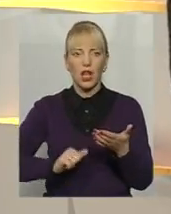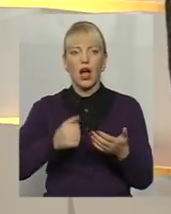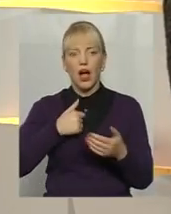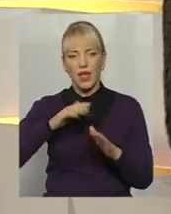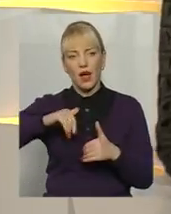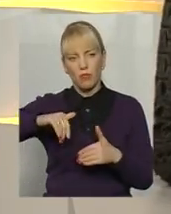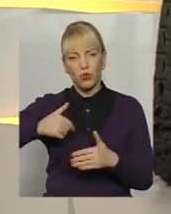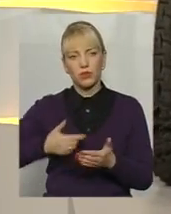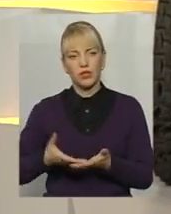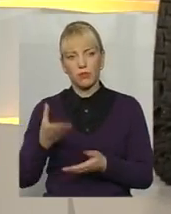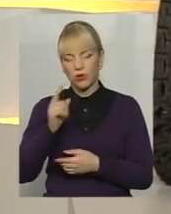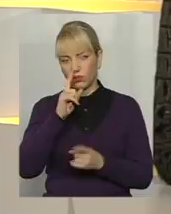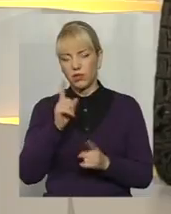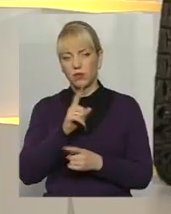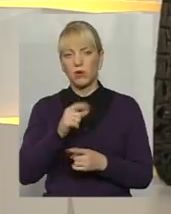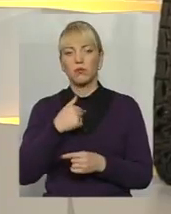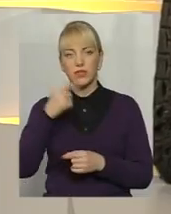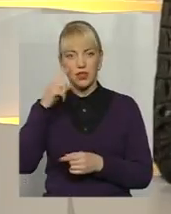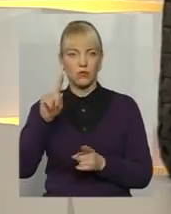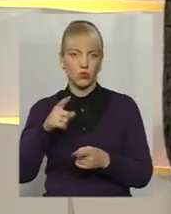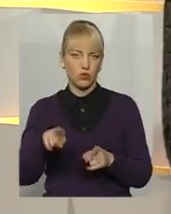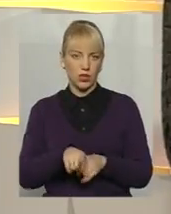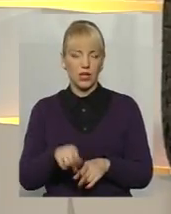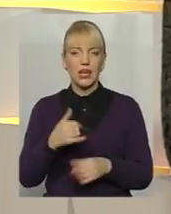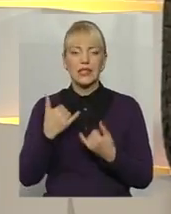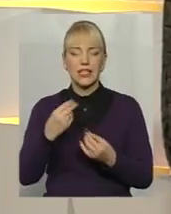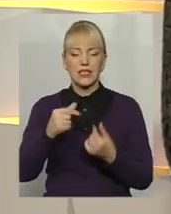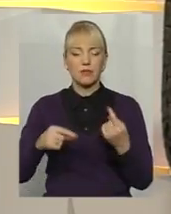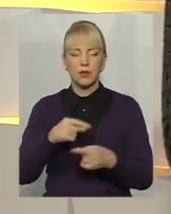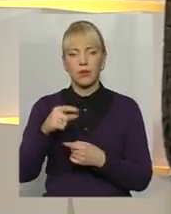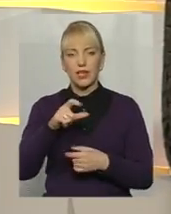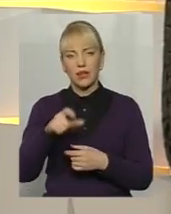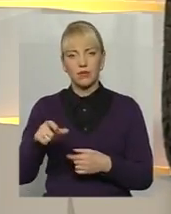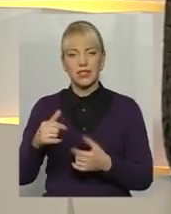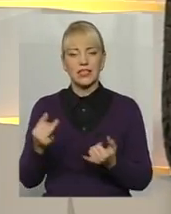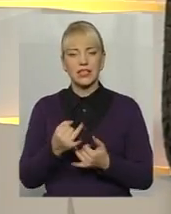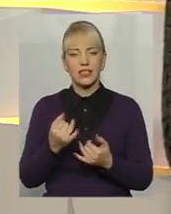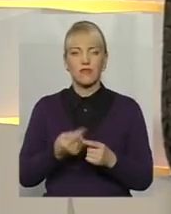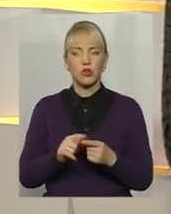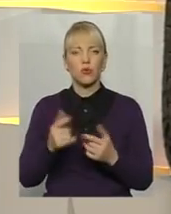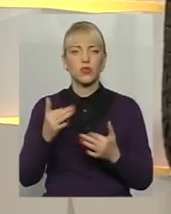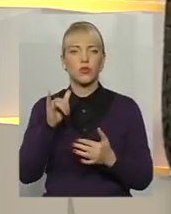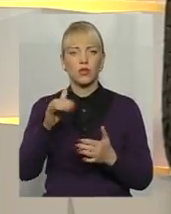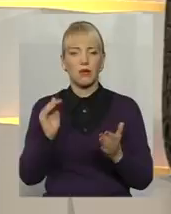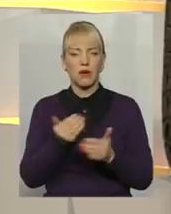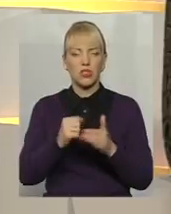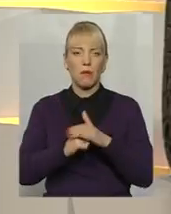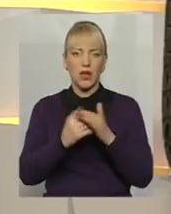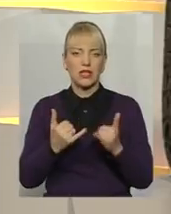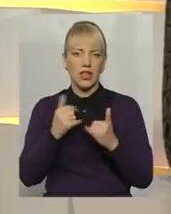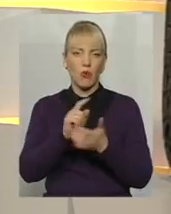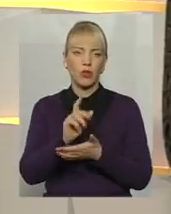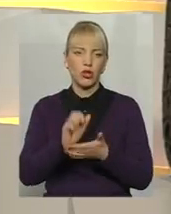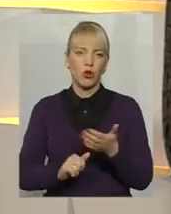заплачу літера? Ми знаємо, чому так кажуть. На даний час підприємці в цьому зацікавлені, оскільки в них менша база для оподаткування, вони менше податків